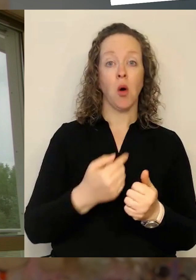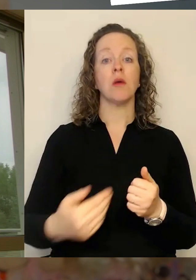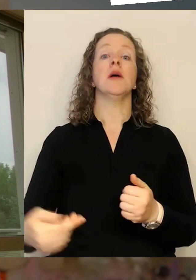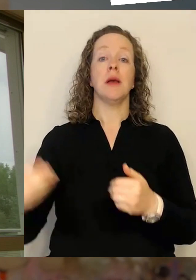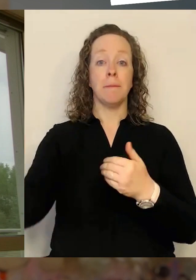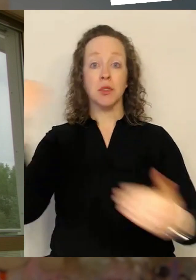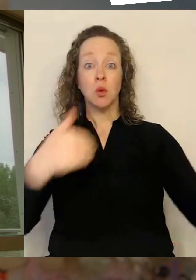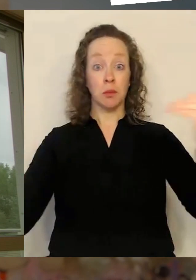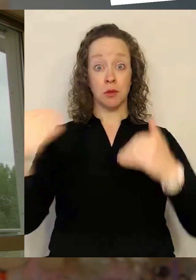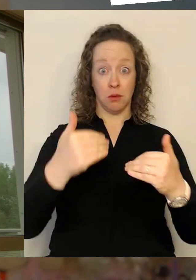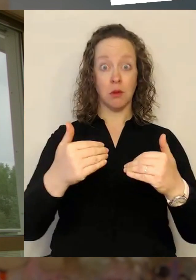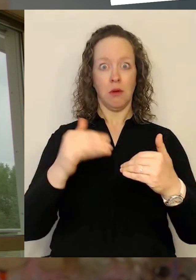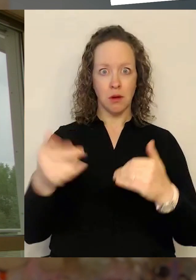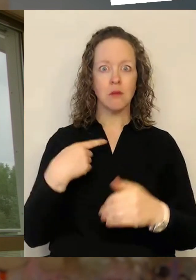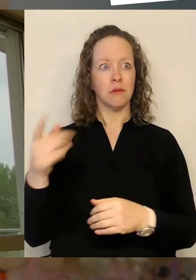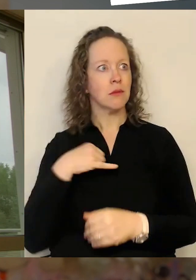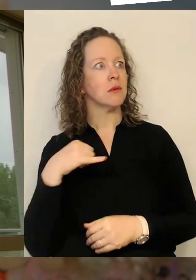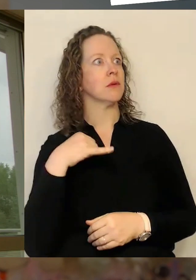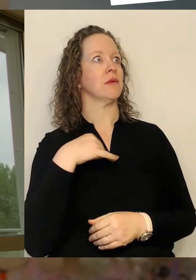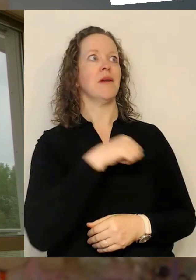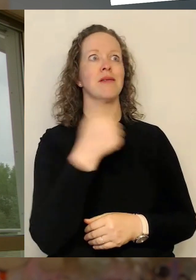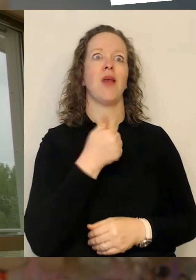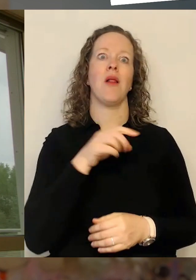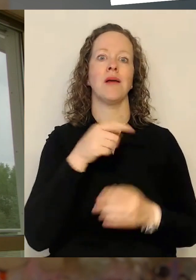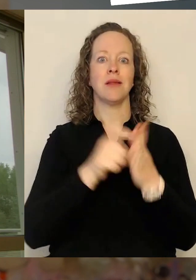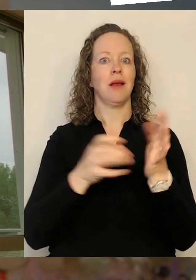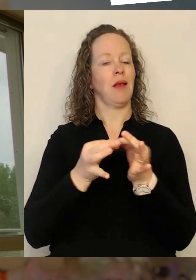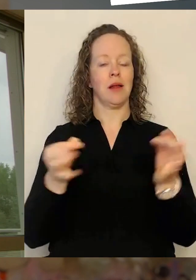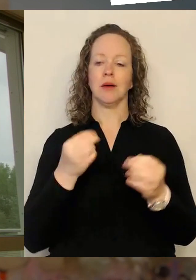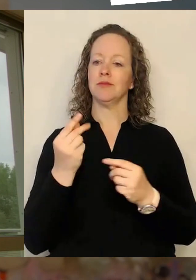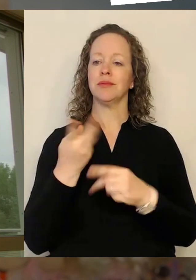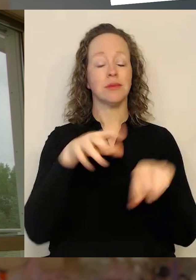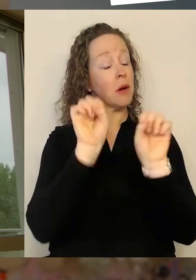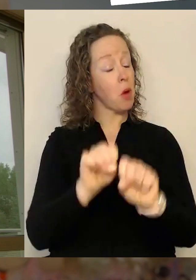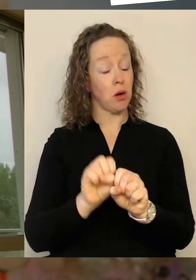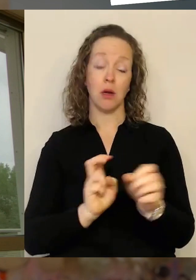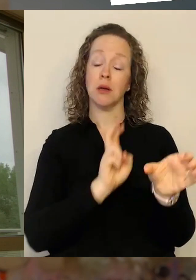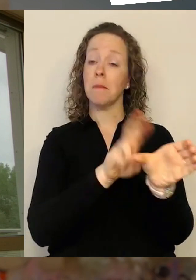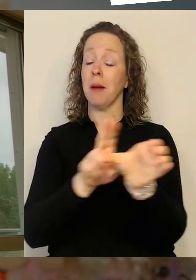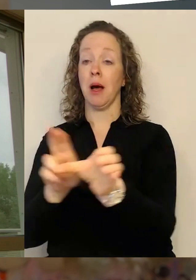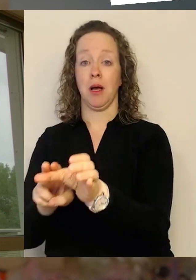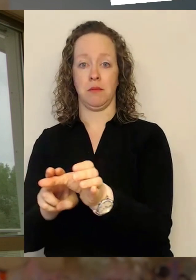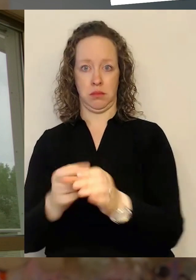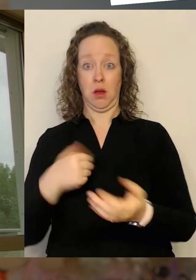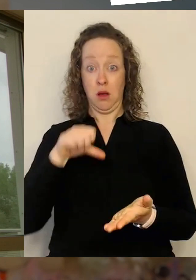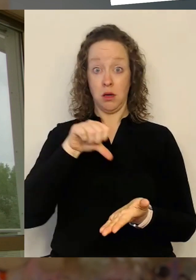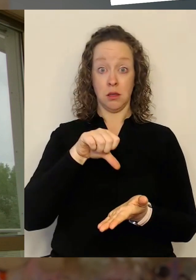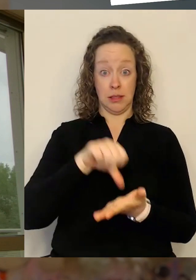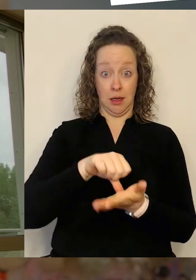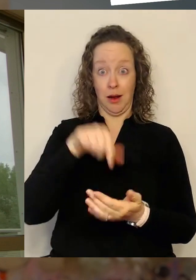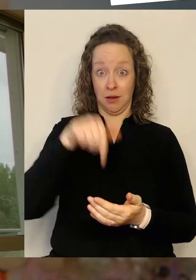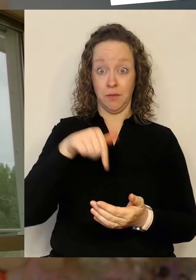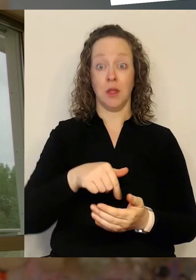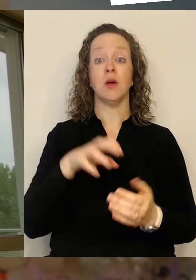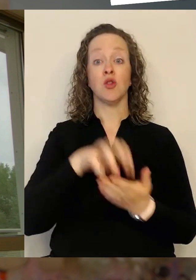da ermöglicht der Digitaltag eben viele Möglichkeiten. Und dadurch, dass wir nicht nur zentrale Veranstaltungen haben, zentral bei uns hier in der Stadtbibliothek in